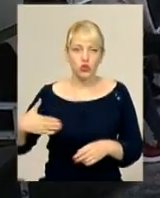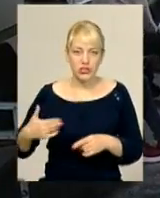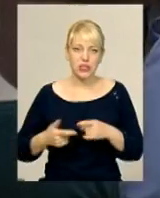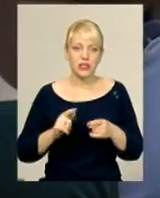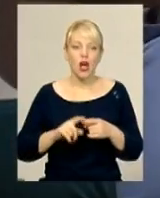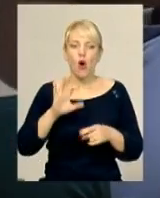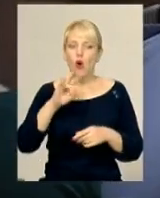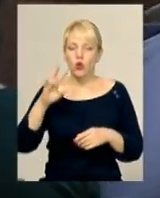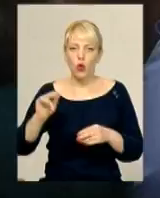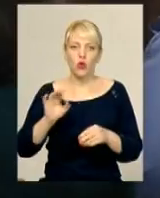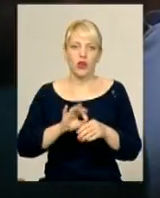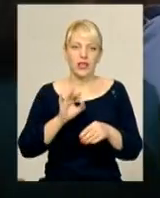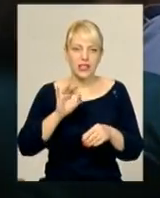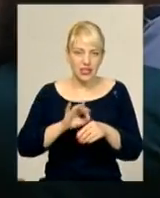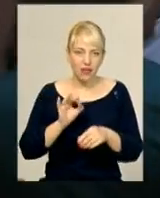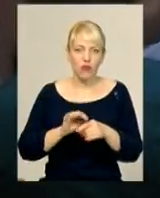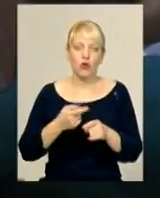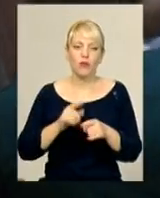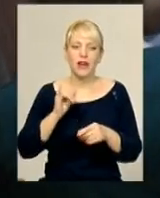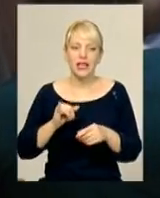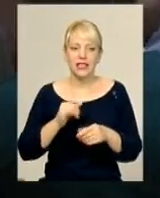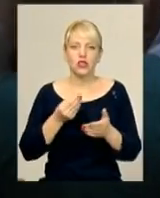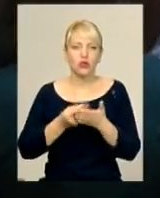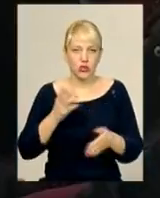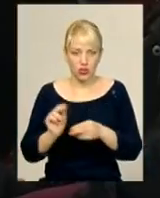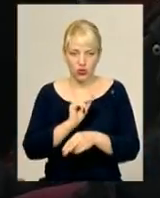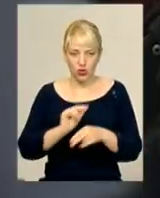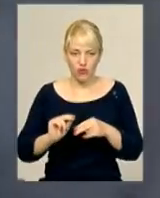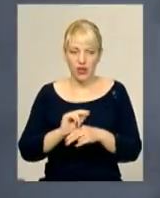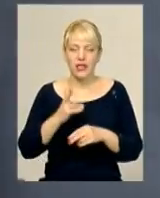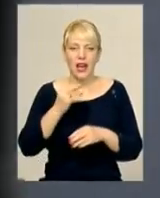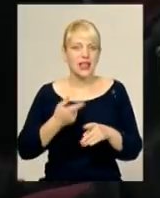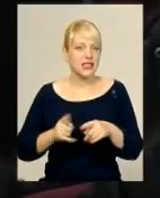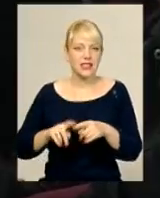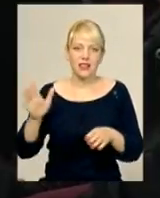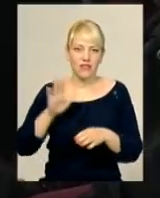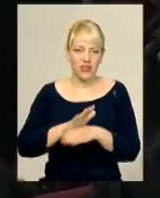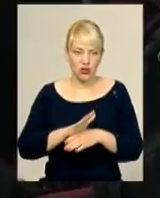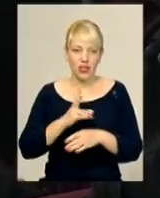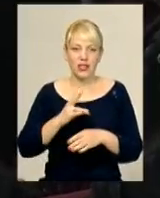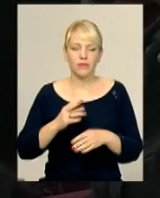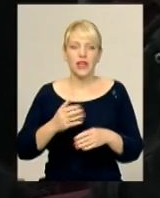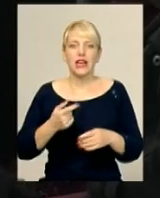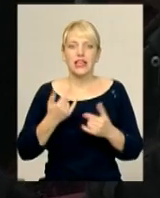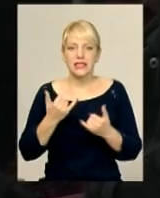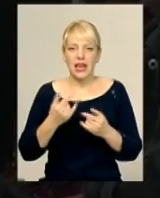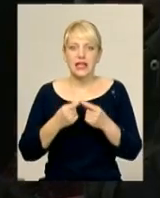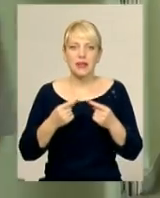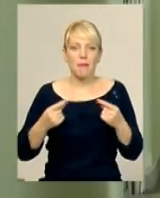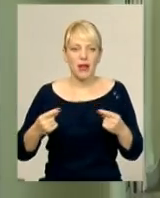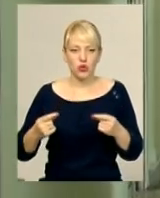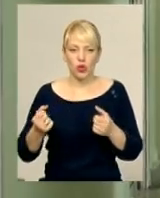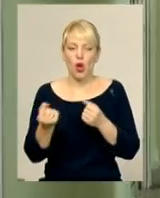року в рік дорожчає. Проте хвороба не вирок. В один голос запевняють і медики, і ті, хто роками бореться з недугою. Та й методи боротьби тепер набагато